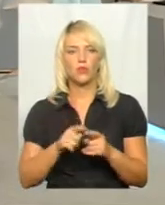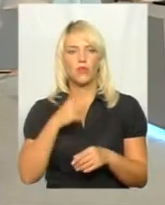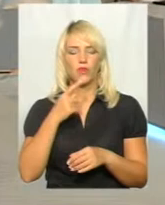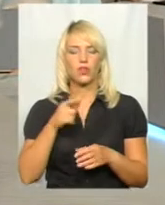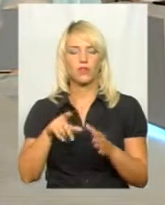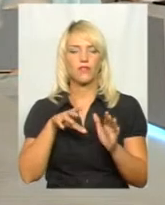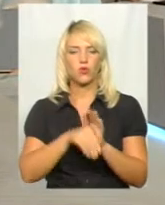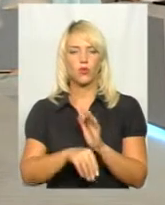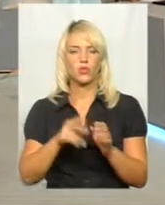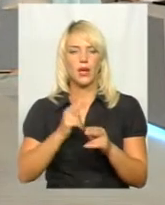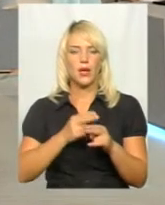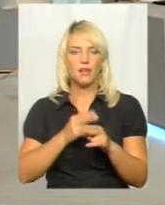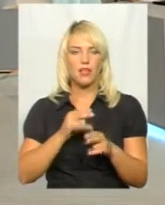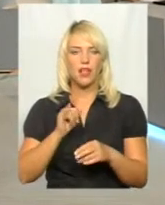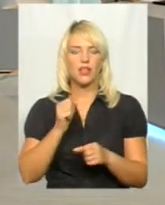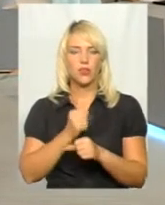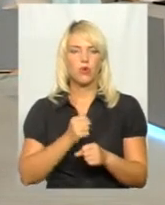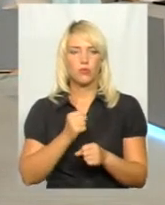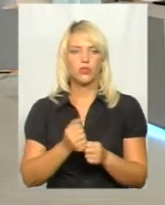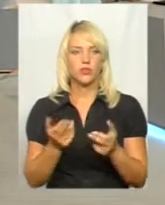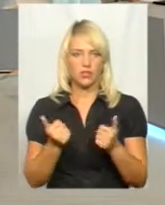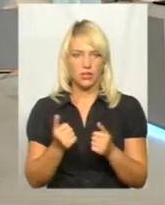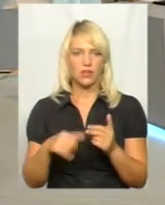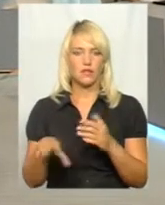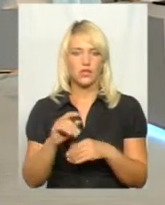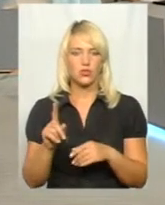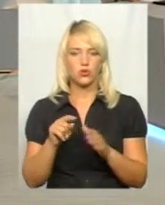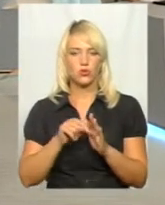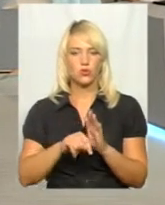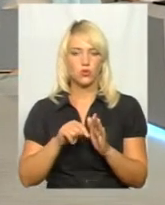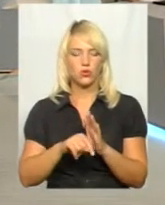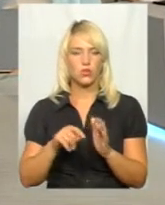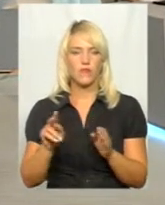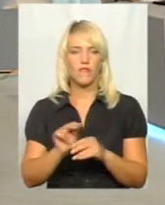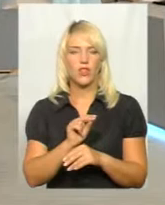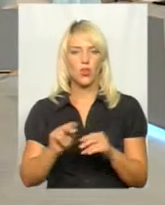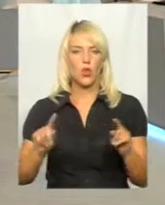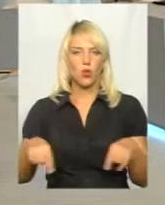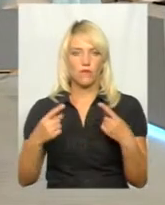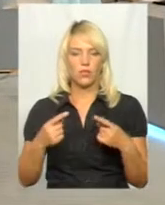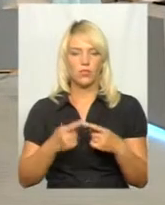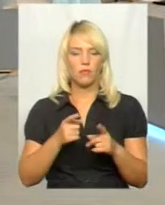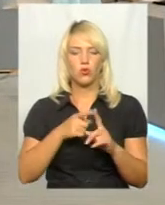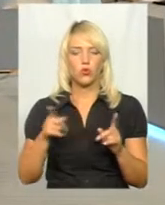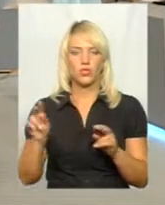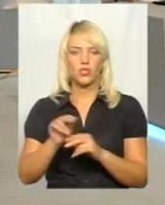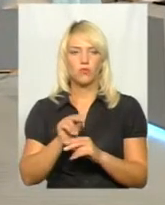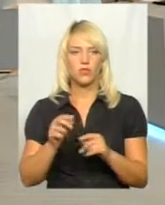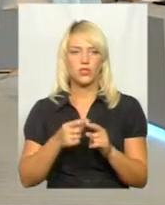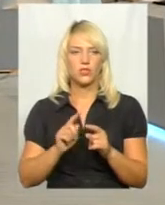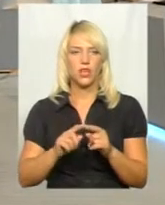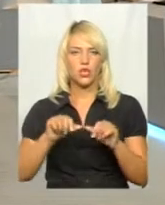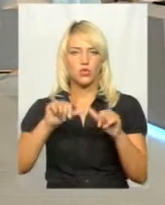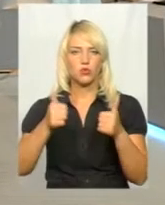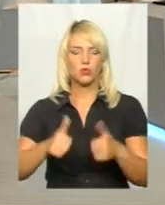суму входить і метал, і робота? Так. Все, що стосується відновлювання? Так, повний обсяг. Поточний ремонт цієї скульптури.